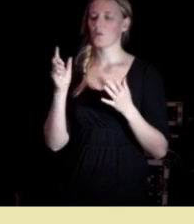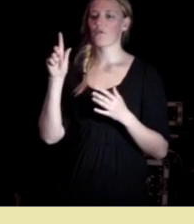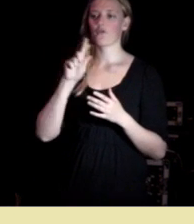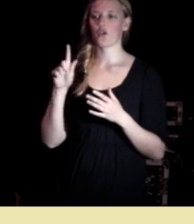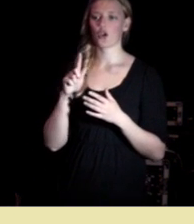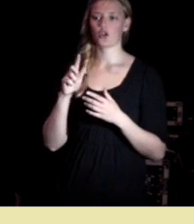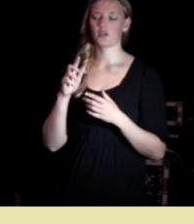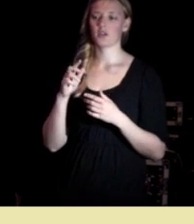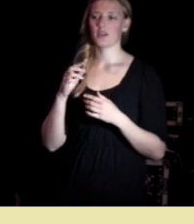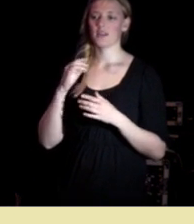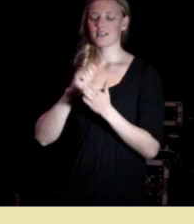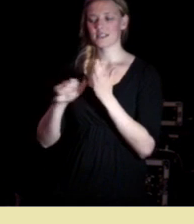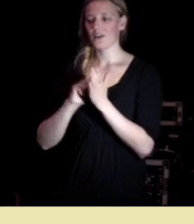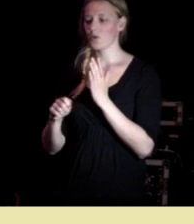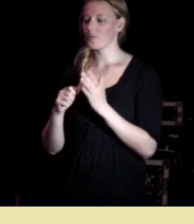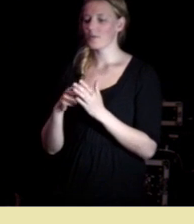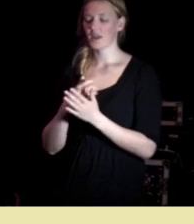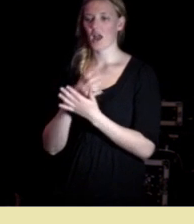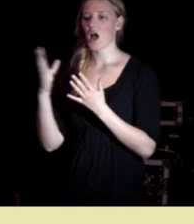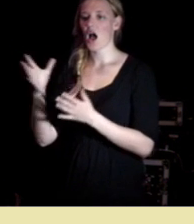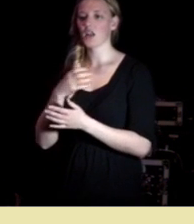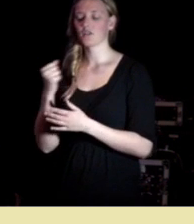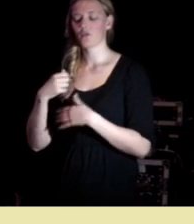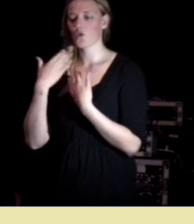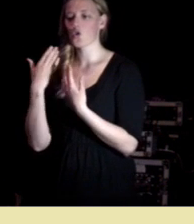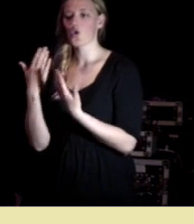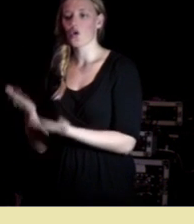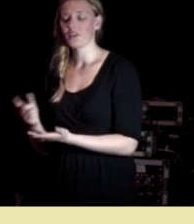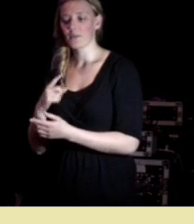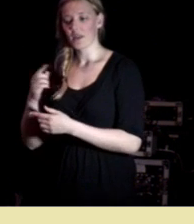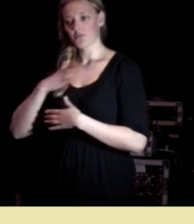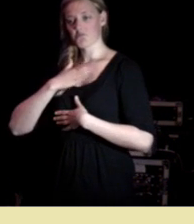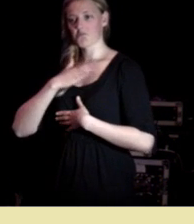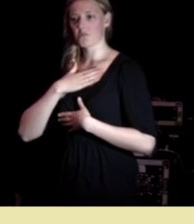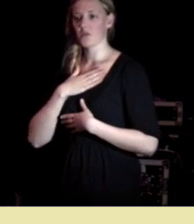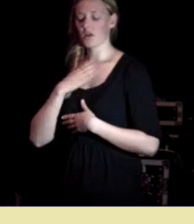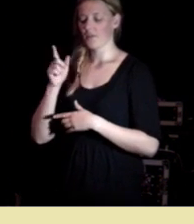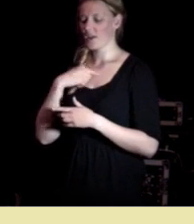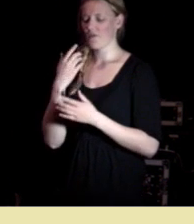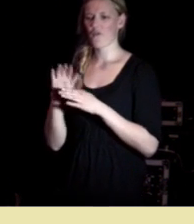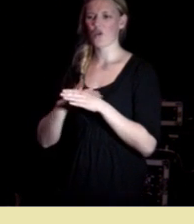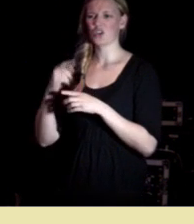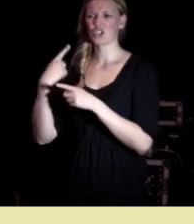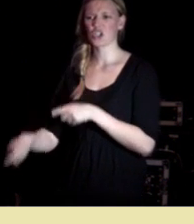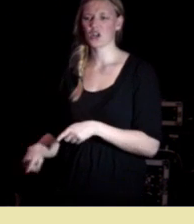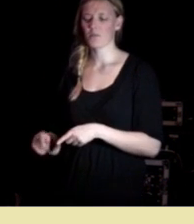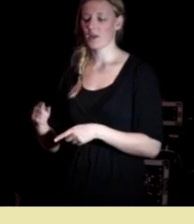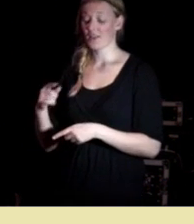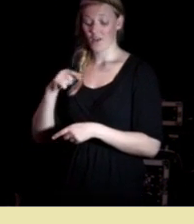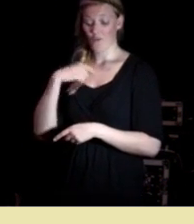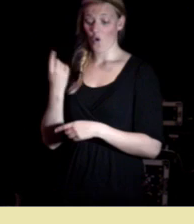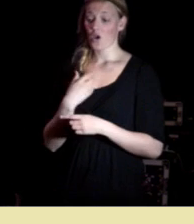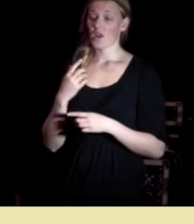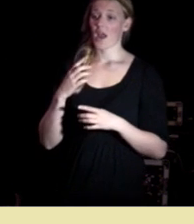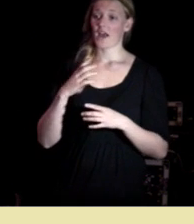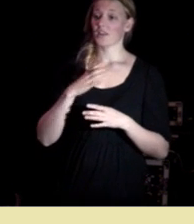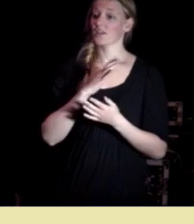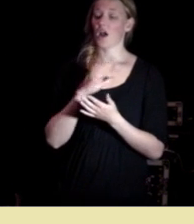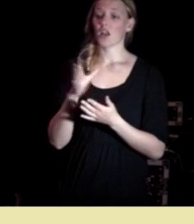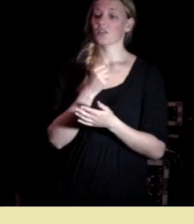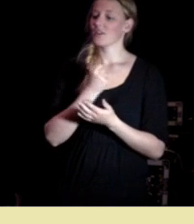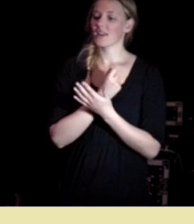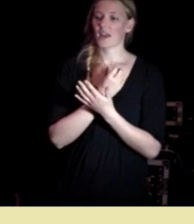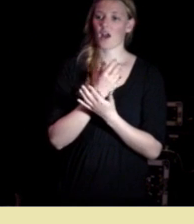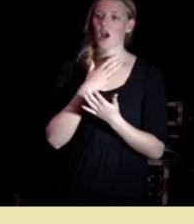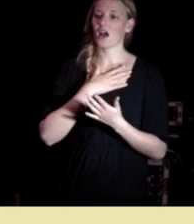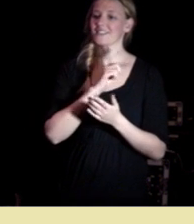alt vi ikke får lov til men allikevel har lyst til ergo vi kjenner skyld vår kultur handler snarere om alt vi ikke rekker over snakket med en ung kvinne i